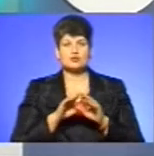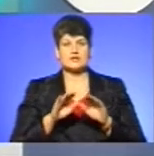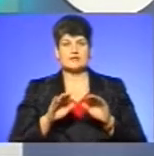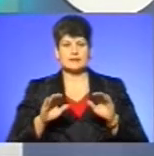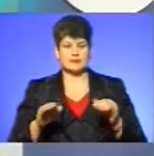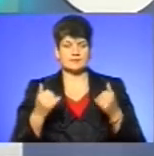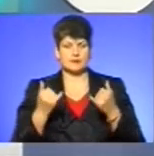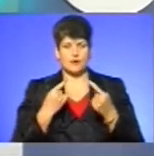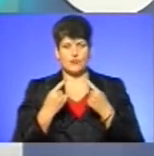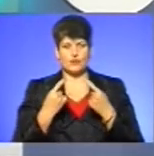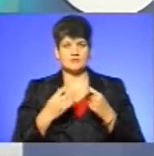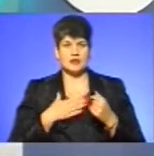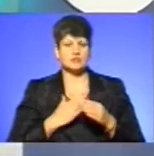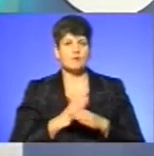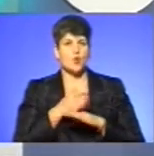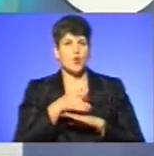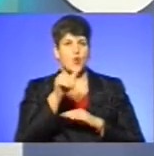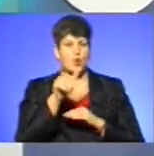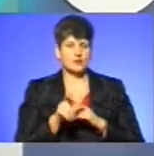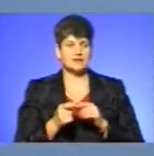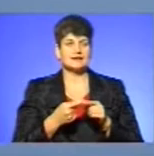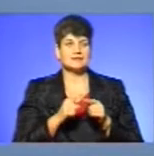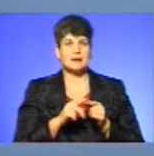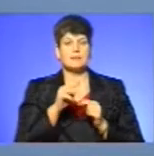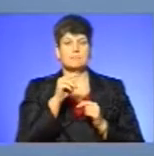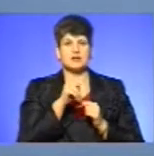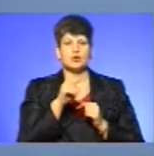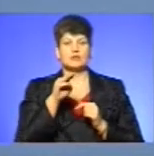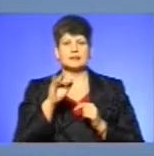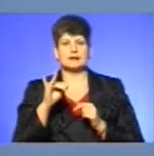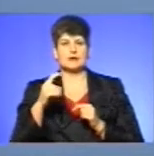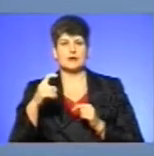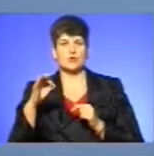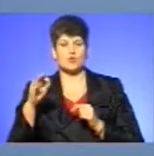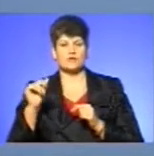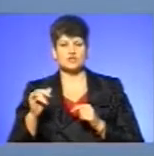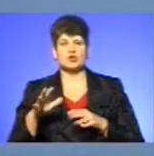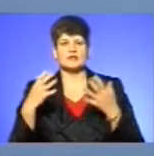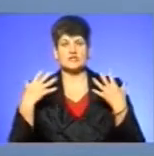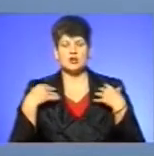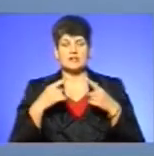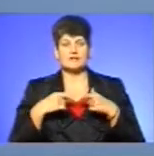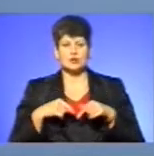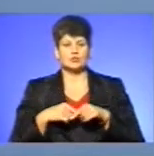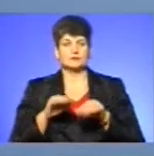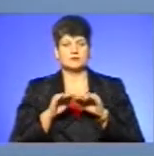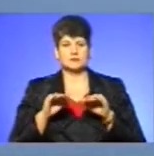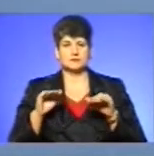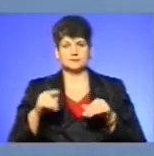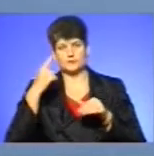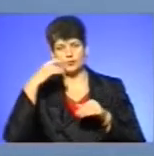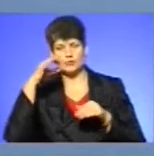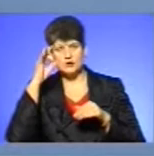сьогодні говоримо із нашим гостем. А це Петро Тихович, начальник відділу ювенальної превенції управління, превентивної діяльності,